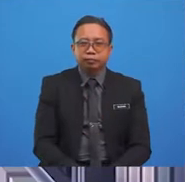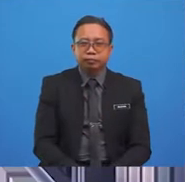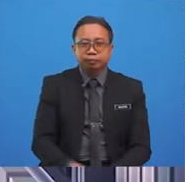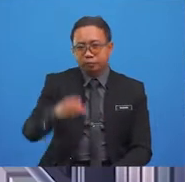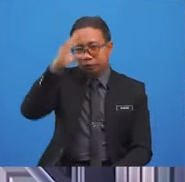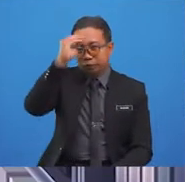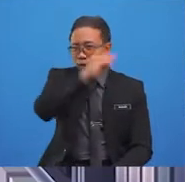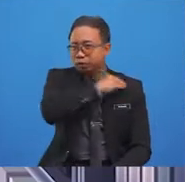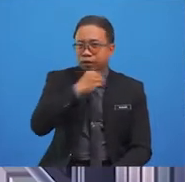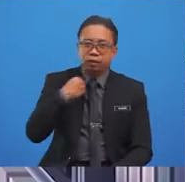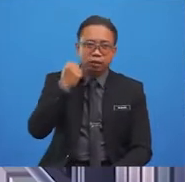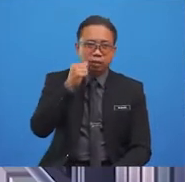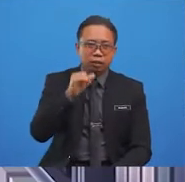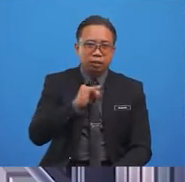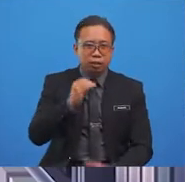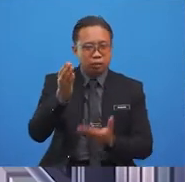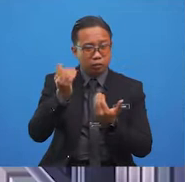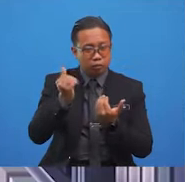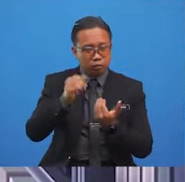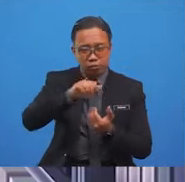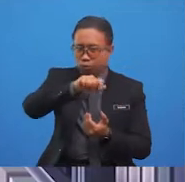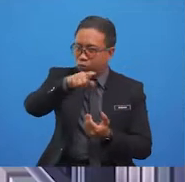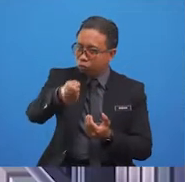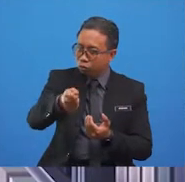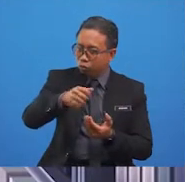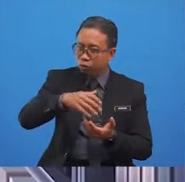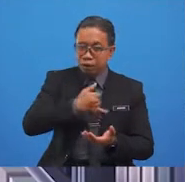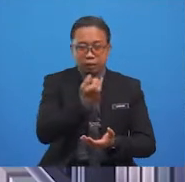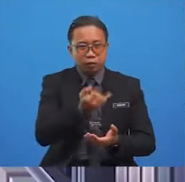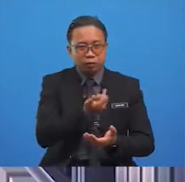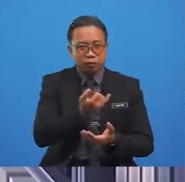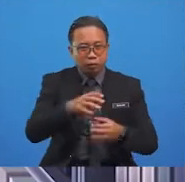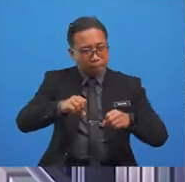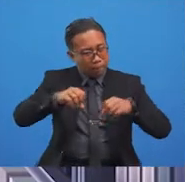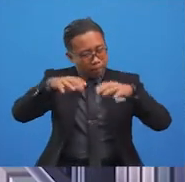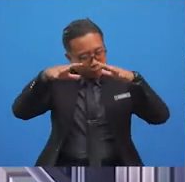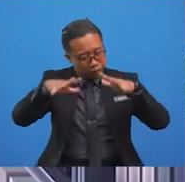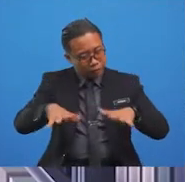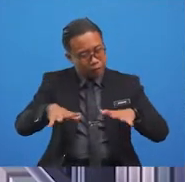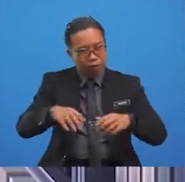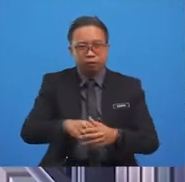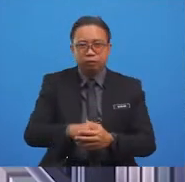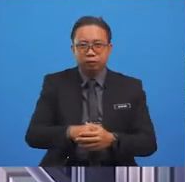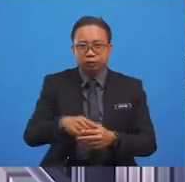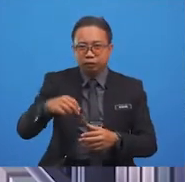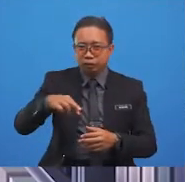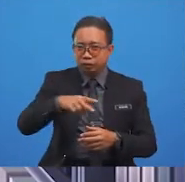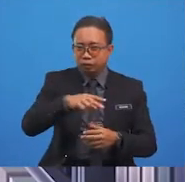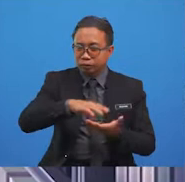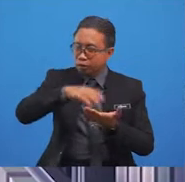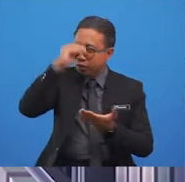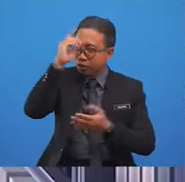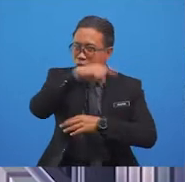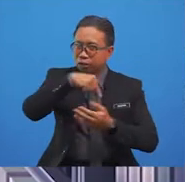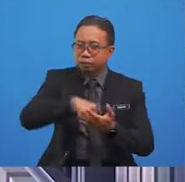and girls, we hope you have enjoyed this magical journey with us. Till we meet again another